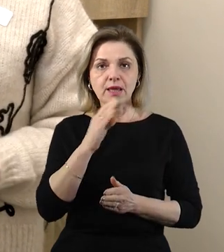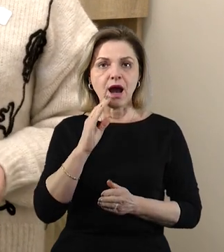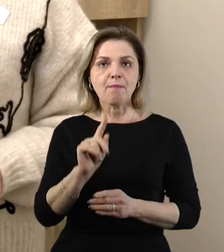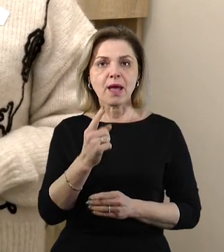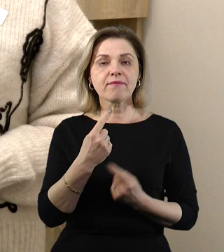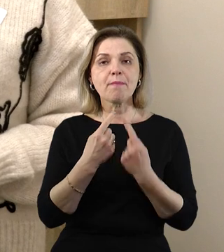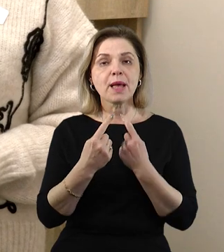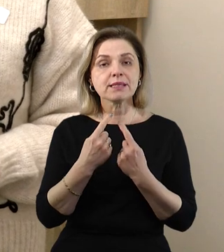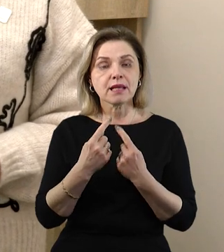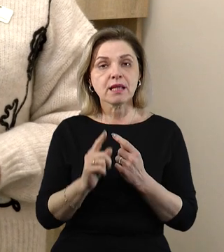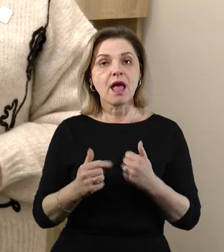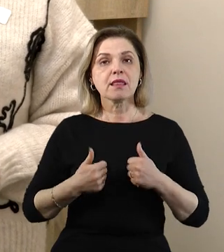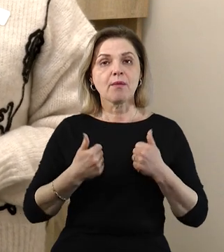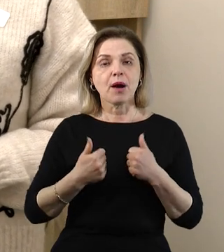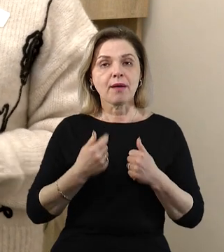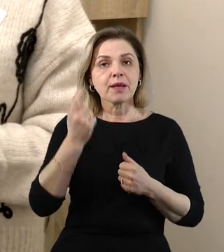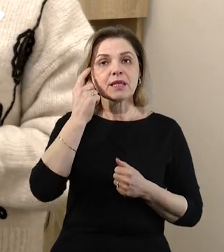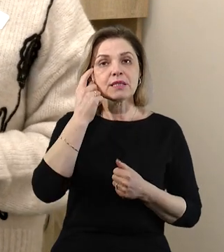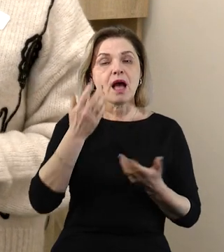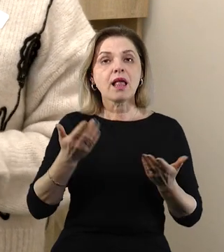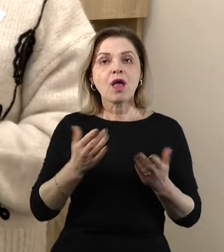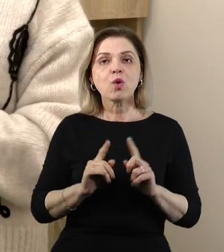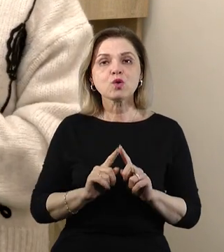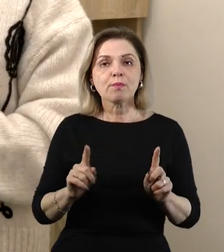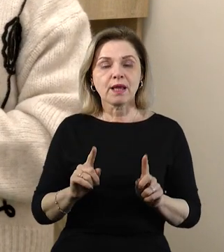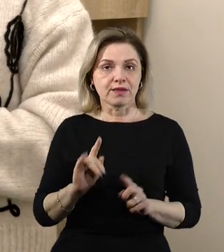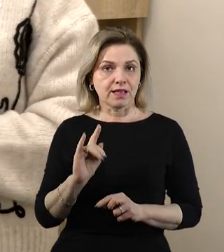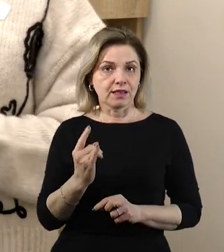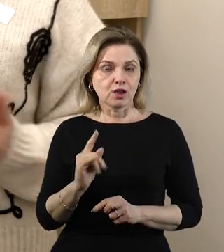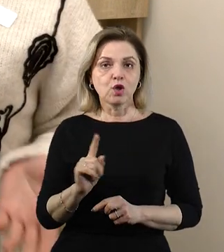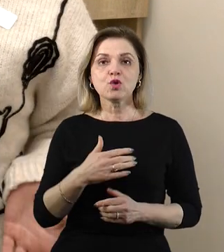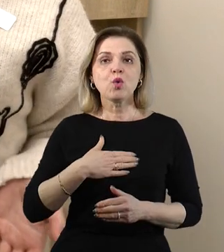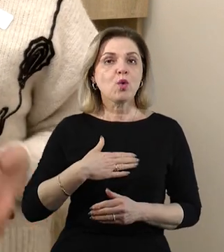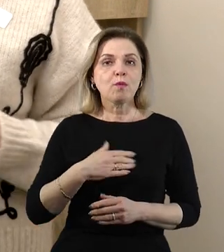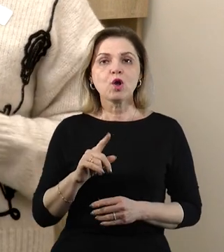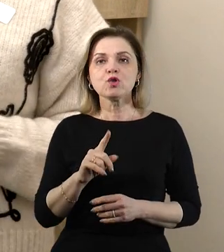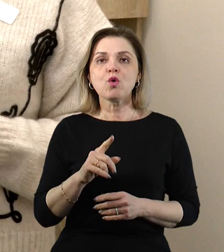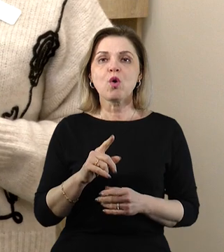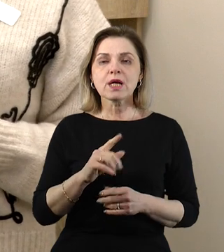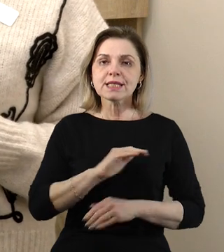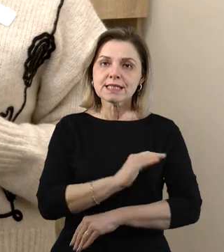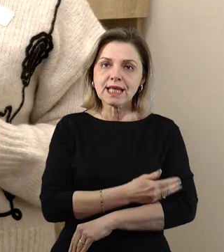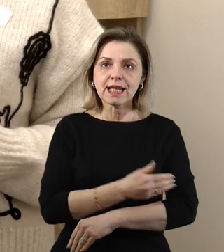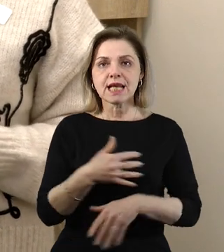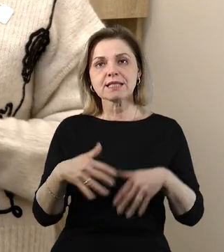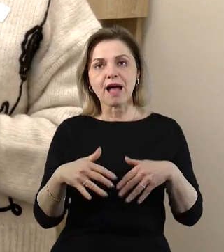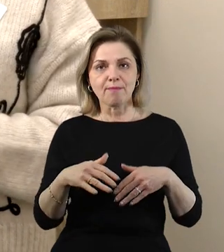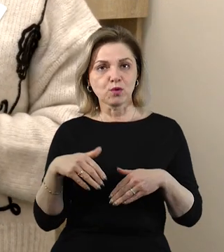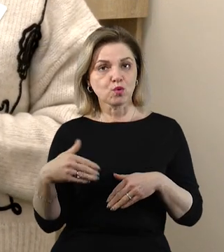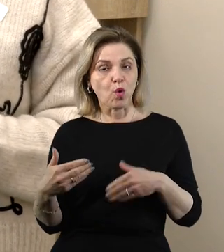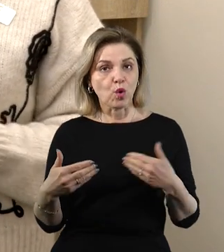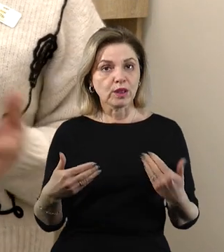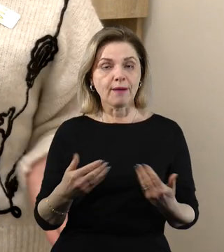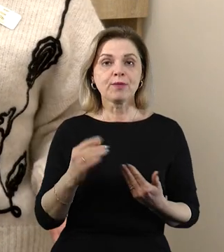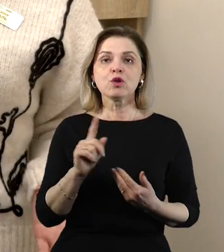така бесіда, де ми намагаємося дізнатися, які особливості дитини, що вона полюбляє, які сильні, які слабкі сторони, на що